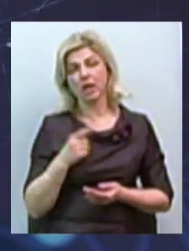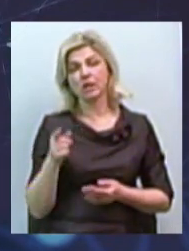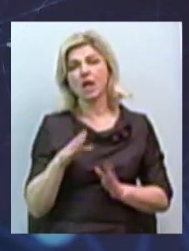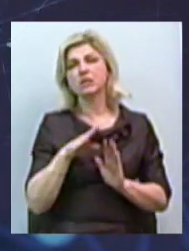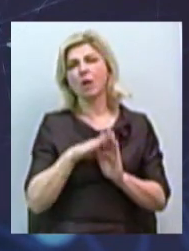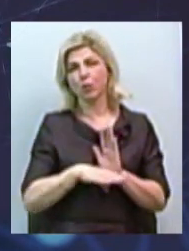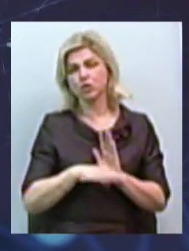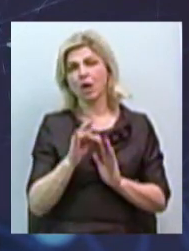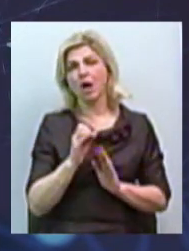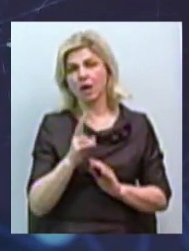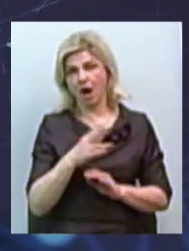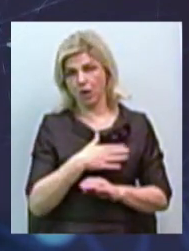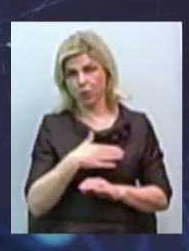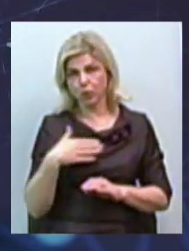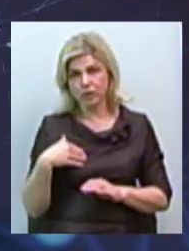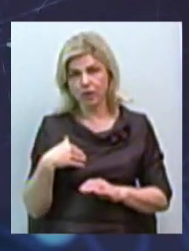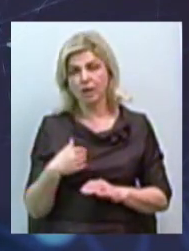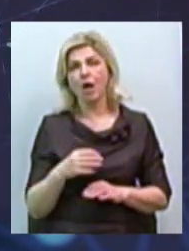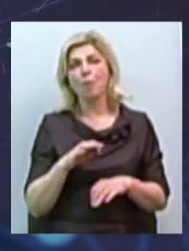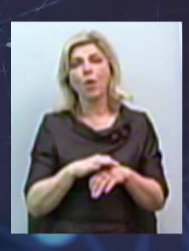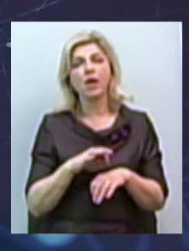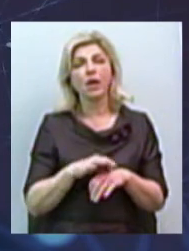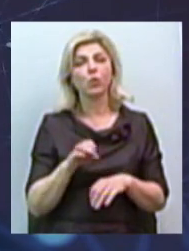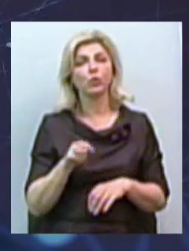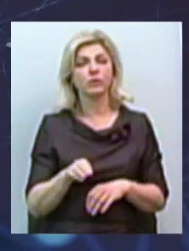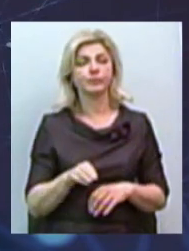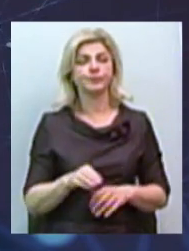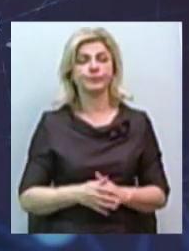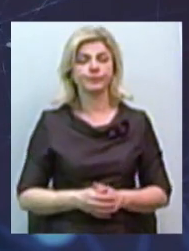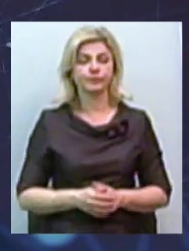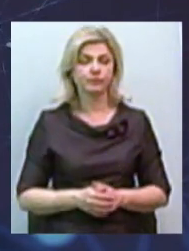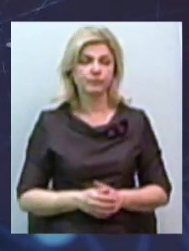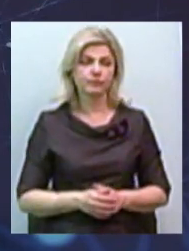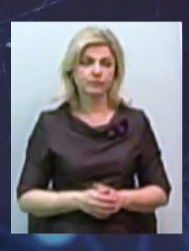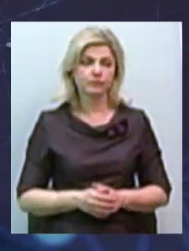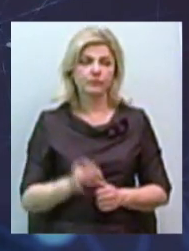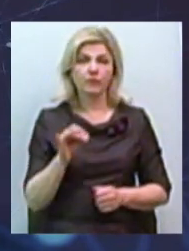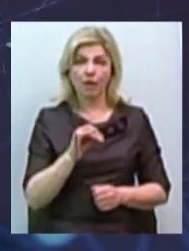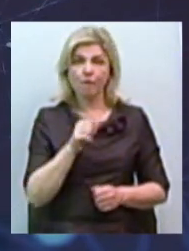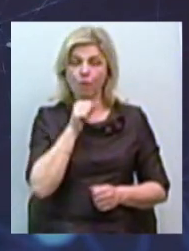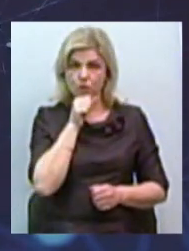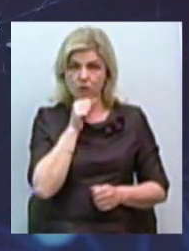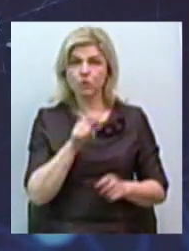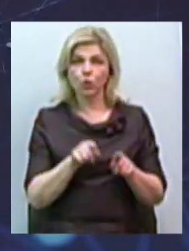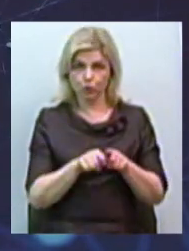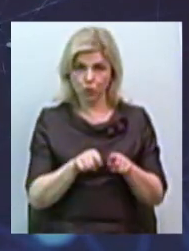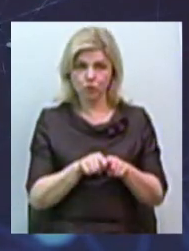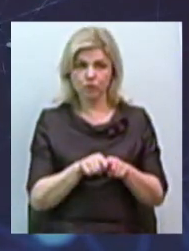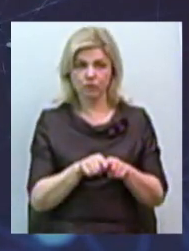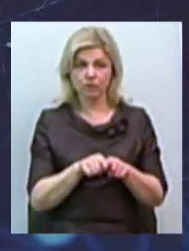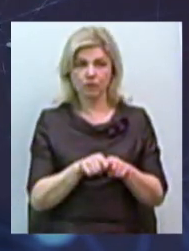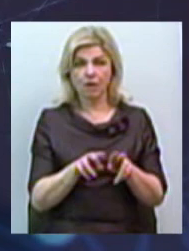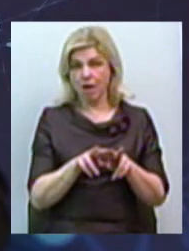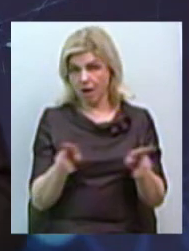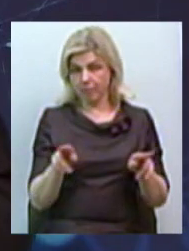рак грудної желези. Значить, болеють і возраст теж, конечно, такий же